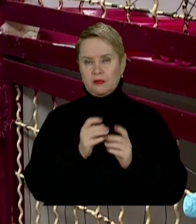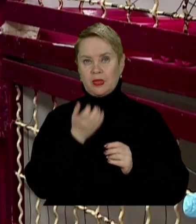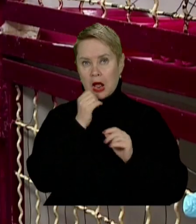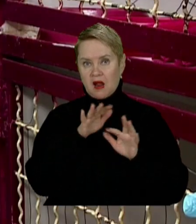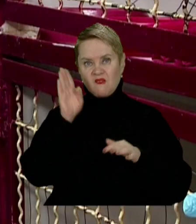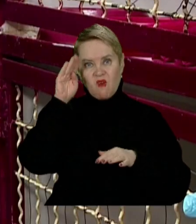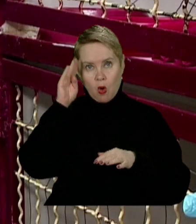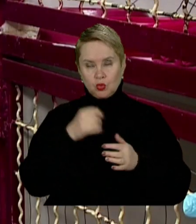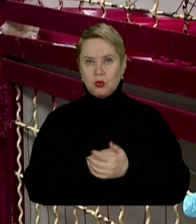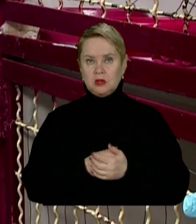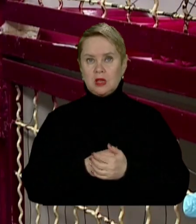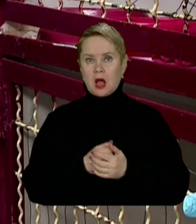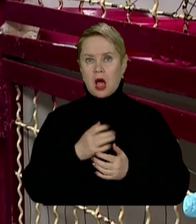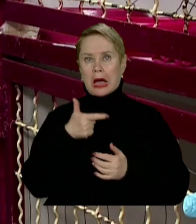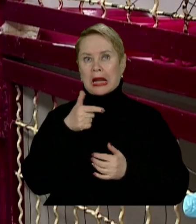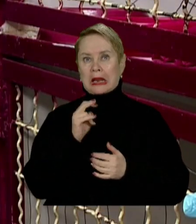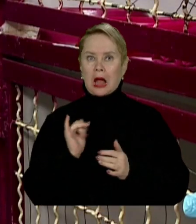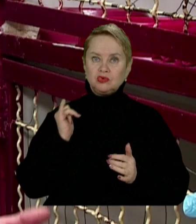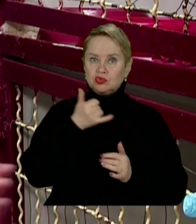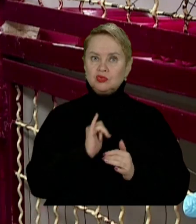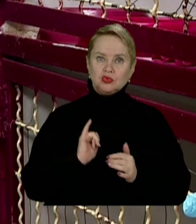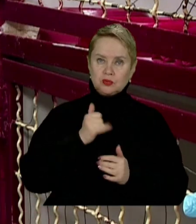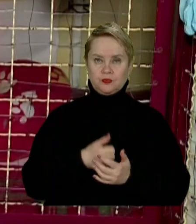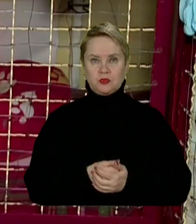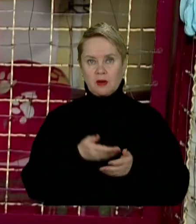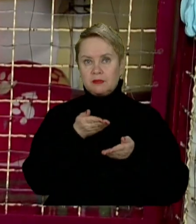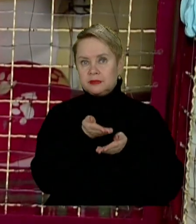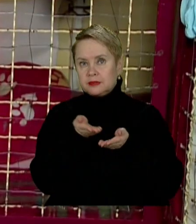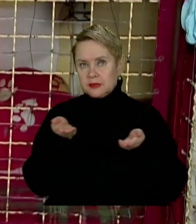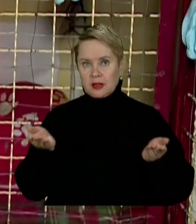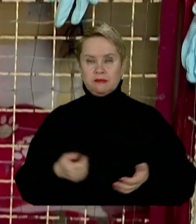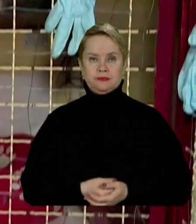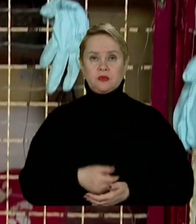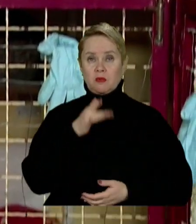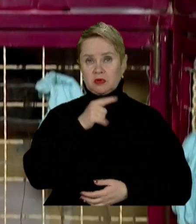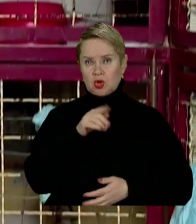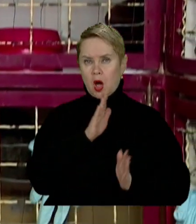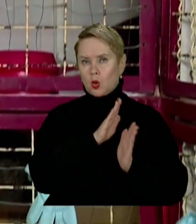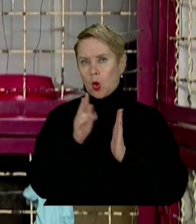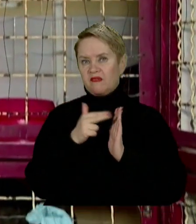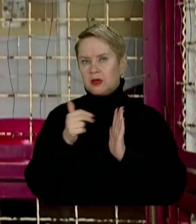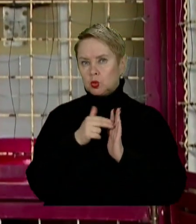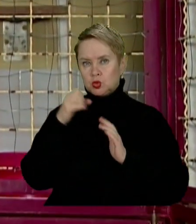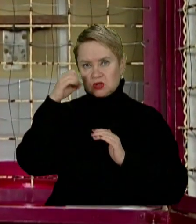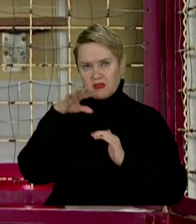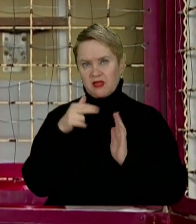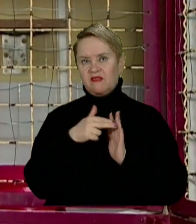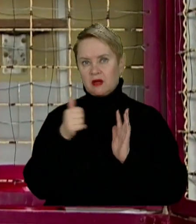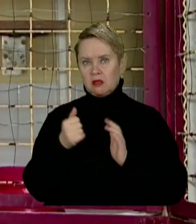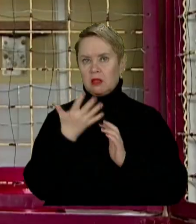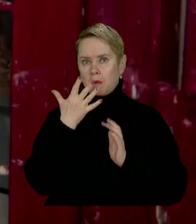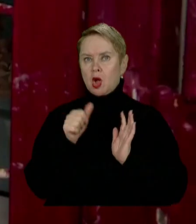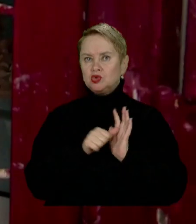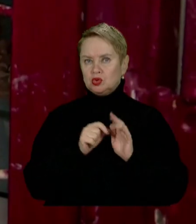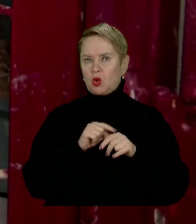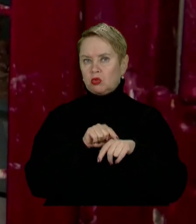нагрівали воду і наливали грілочки, підкладали під них. Під час регулярних відключень світло вимикають на 5